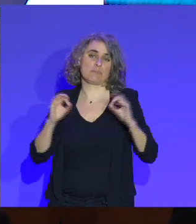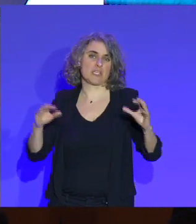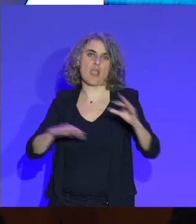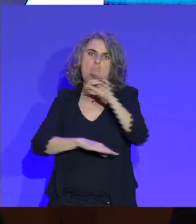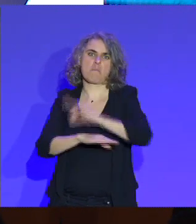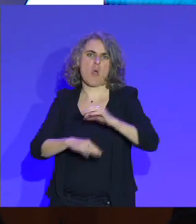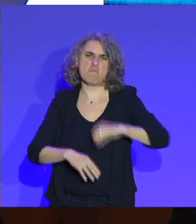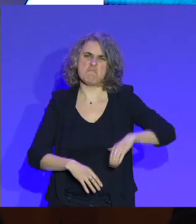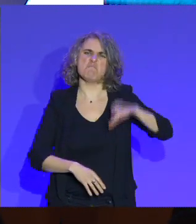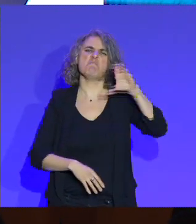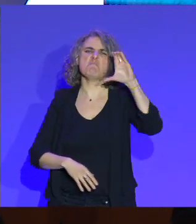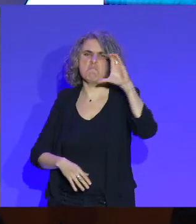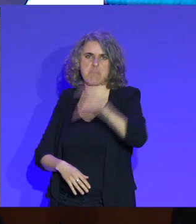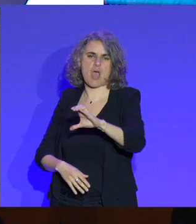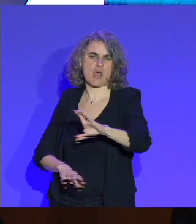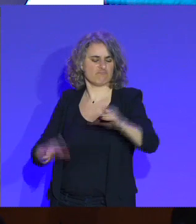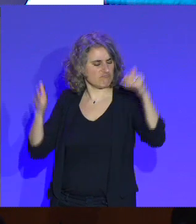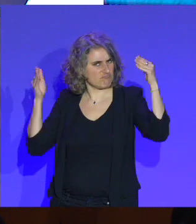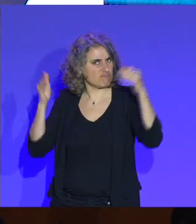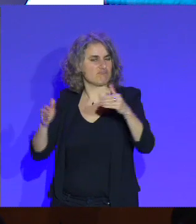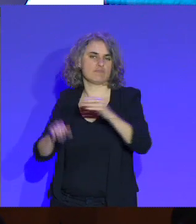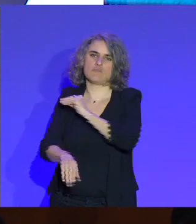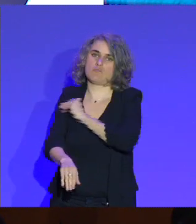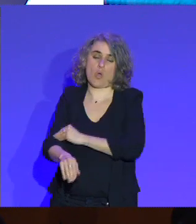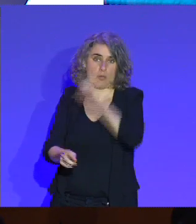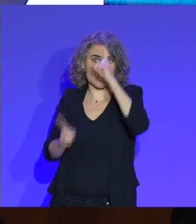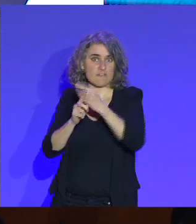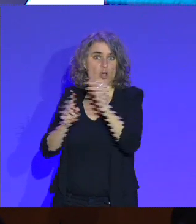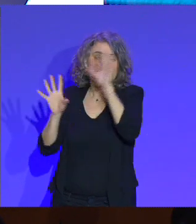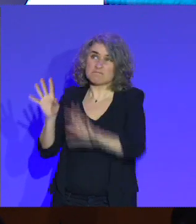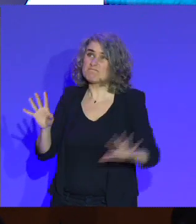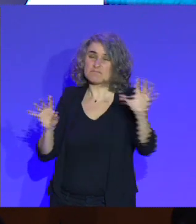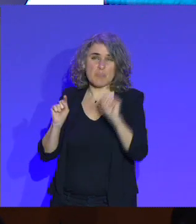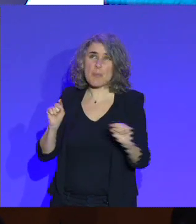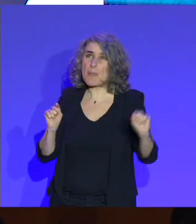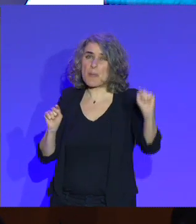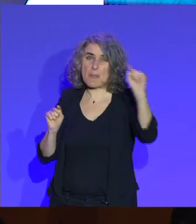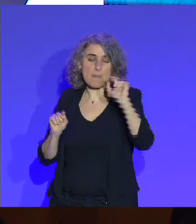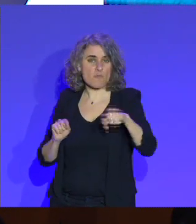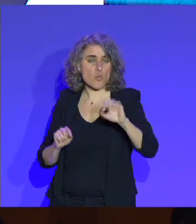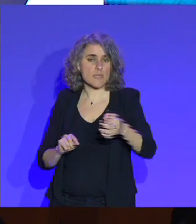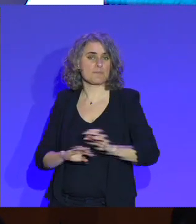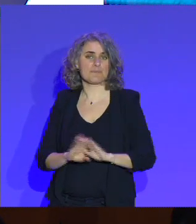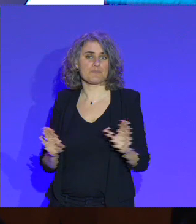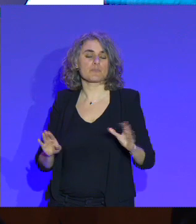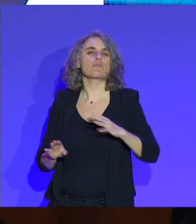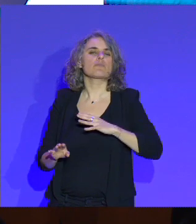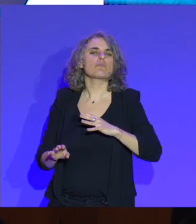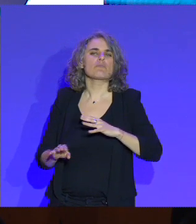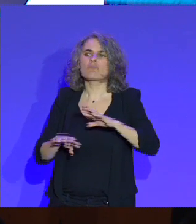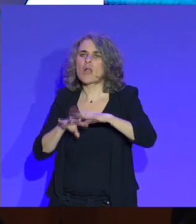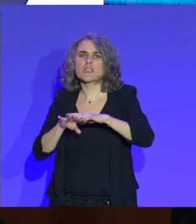sur les équipements sportifs pour s'assurer qu'il y ait partout, en vrai. Qu'il y en ait partout. Vous avez des quartiers